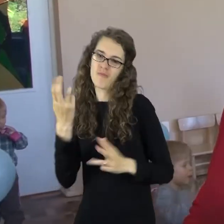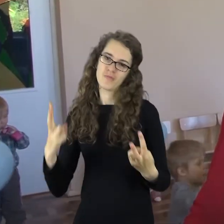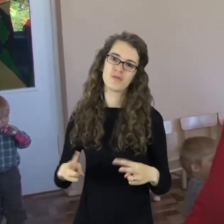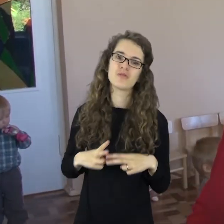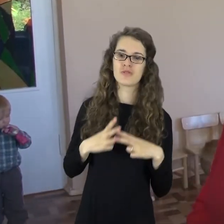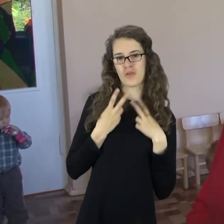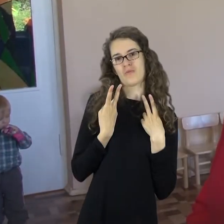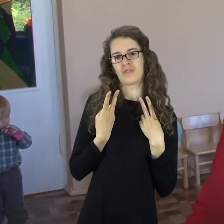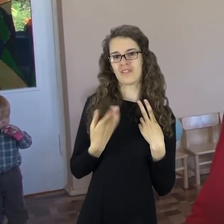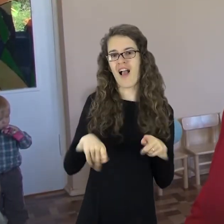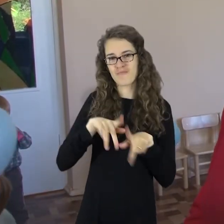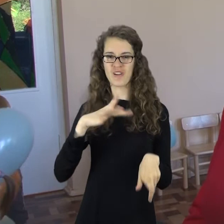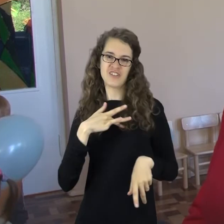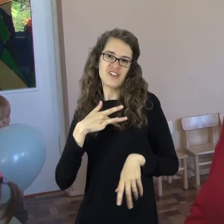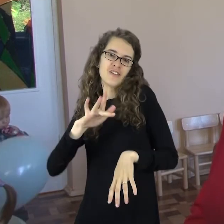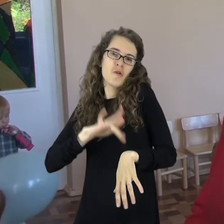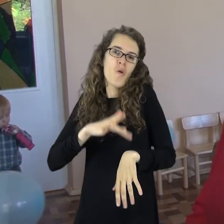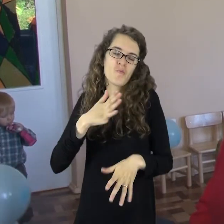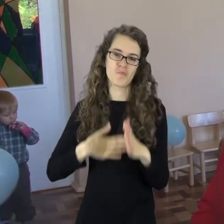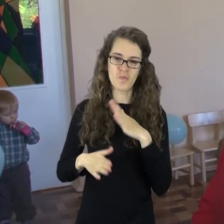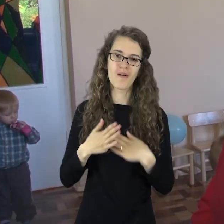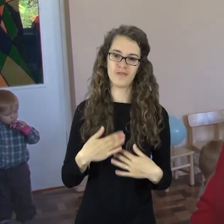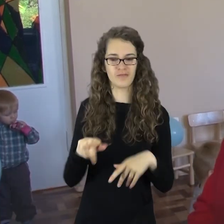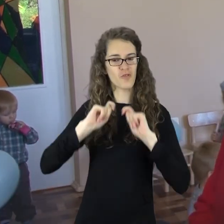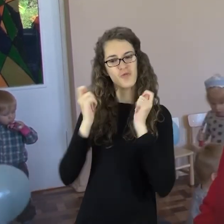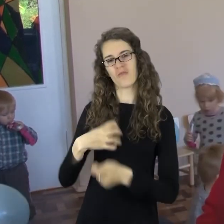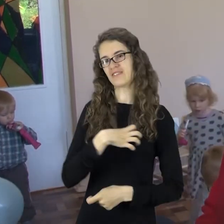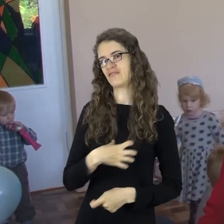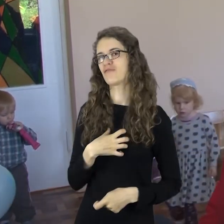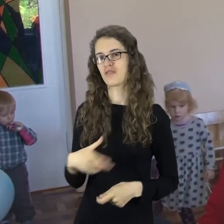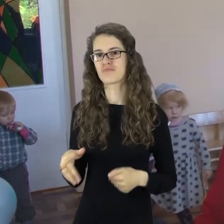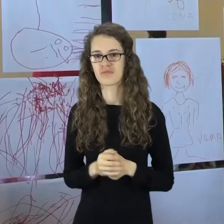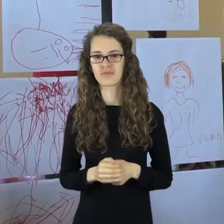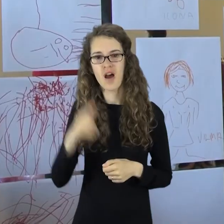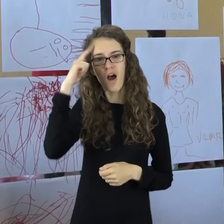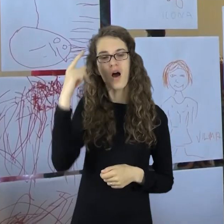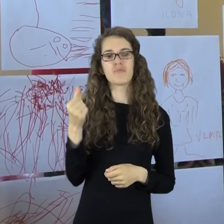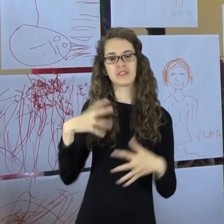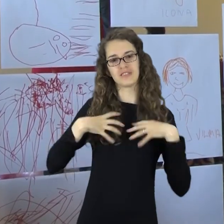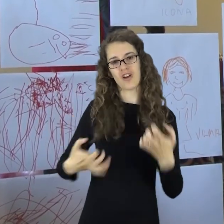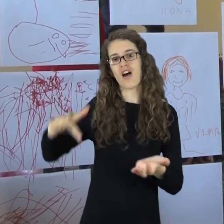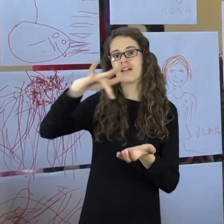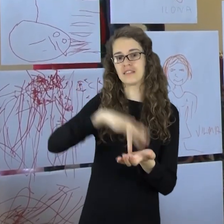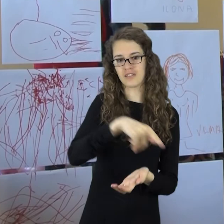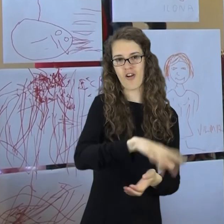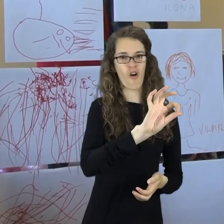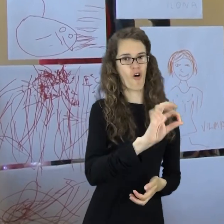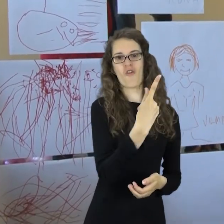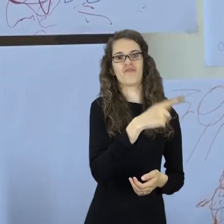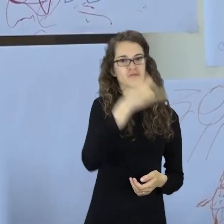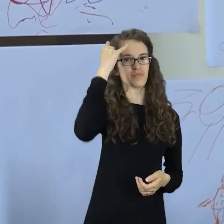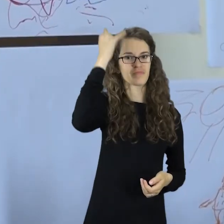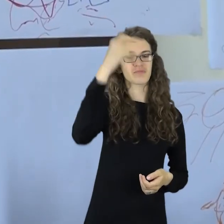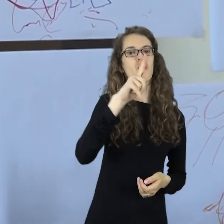kokią inbę būtų, tai yra tiesiog iširdies į širdį ir tas va ta dovana yra labai svarbi jam. Psijokio sveikato centruo tokia inicityva